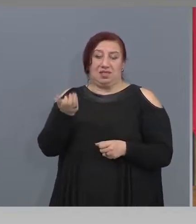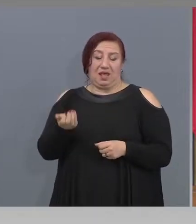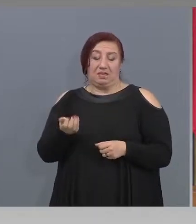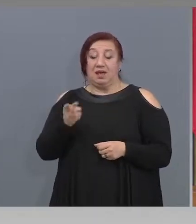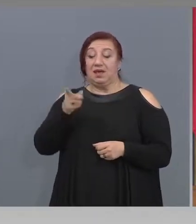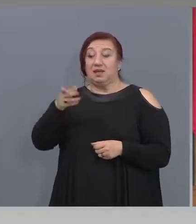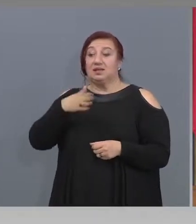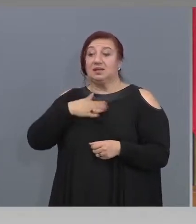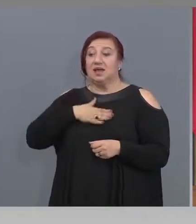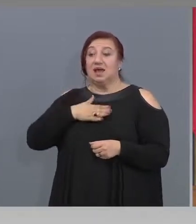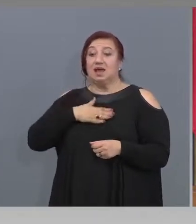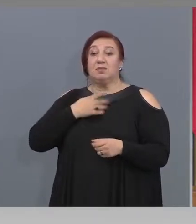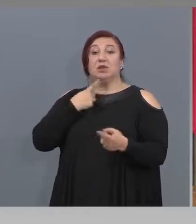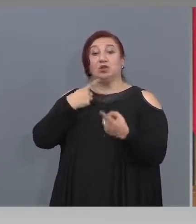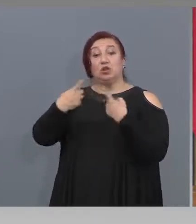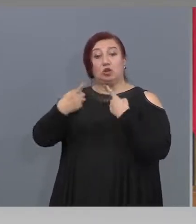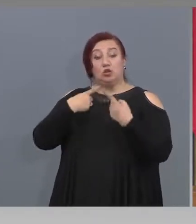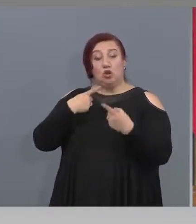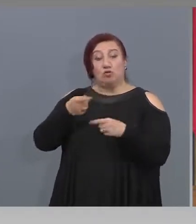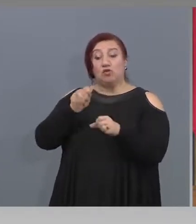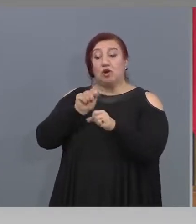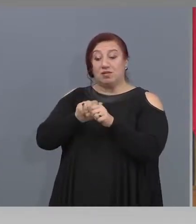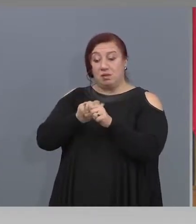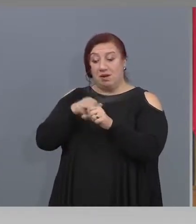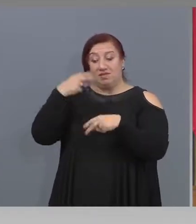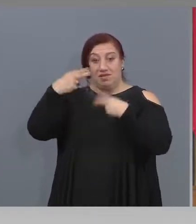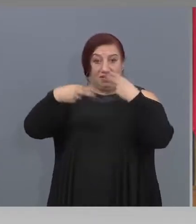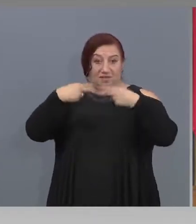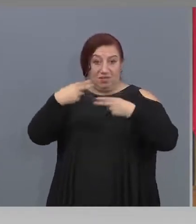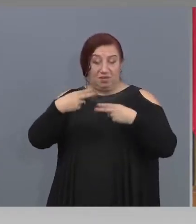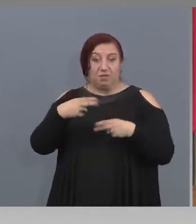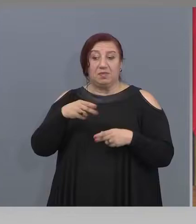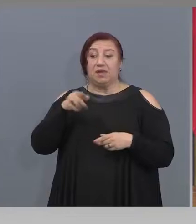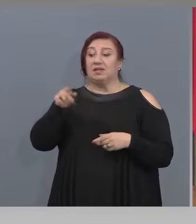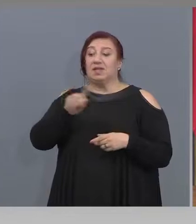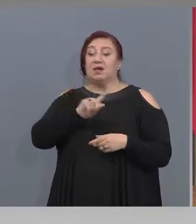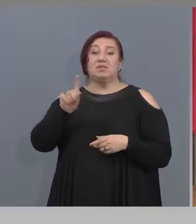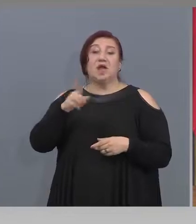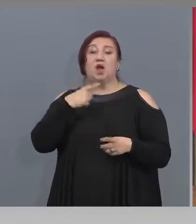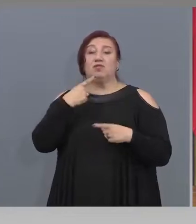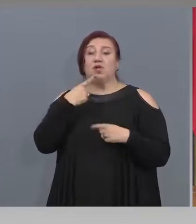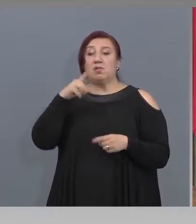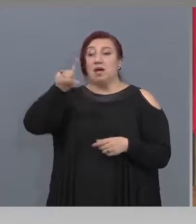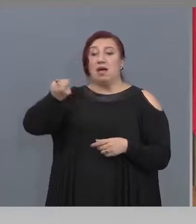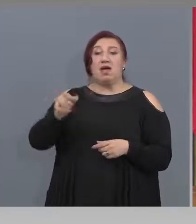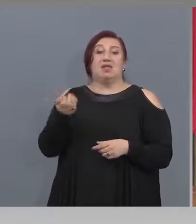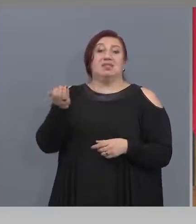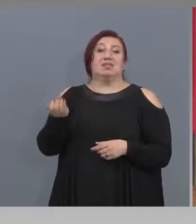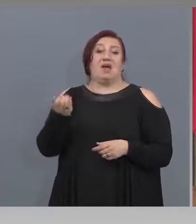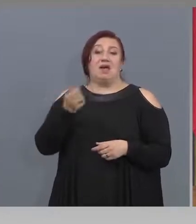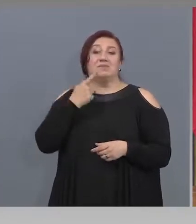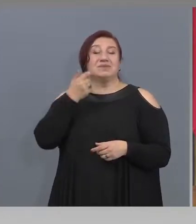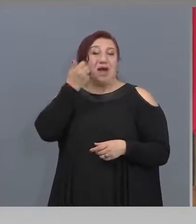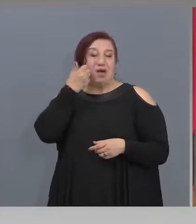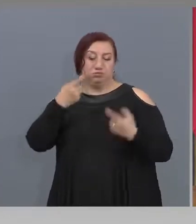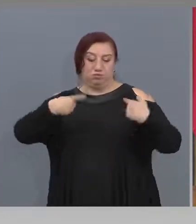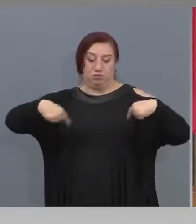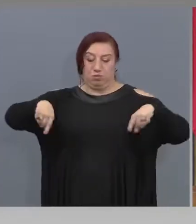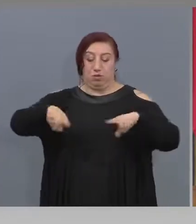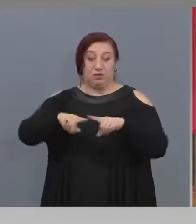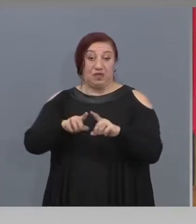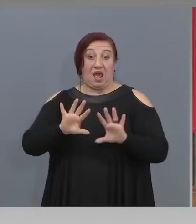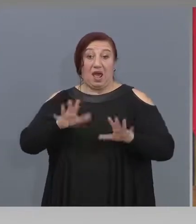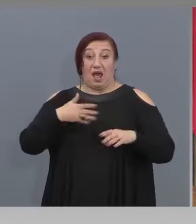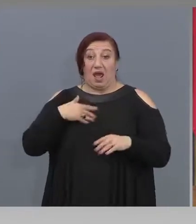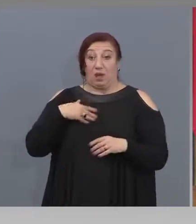филм. Няма найем, те не са, няма найем за ползване и така нататък. То, ако има найем, тогава трябва, както колегата каза,